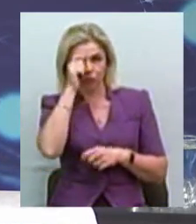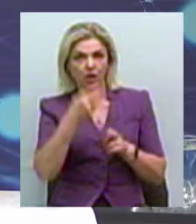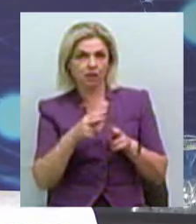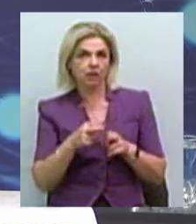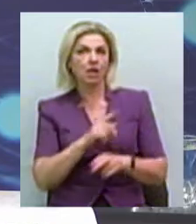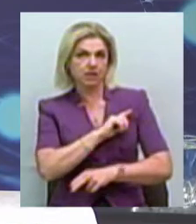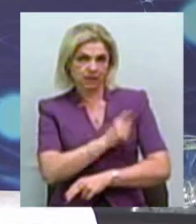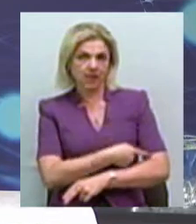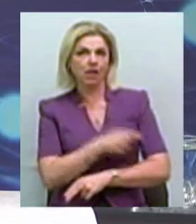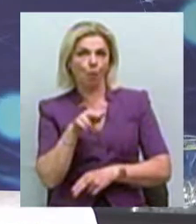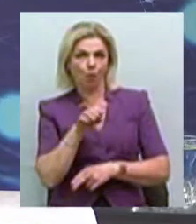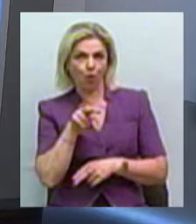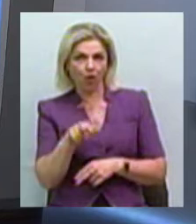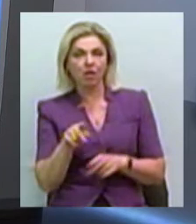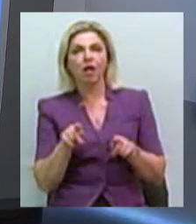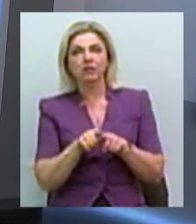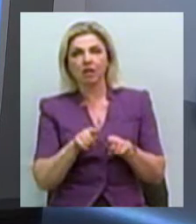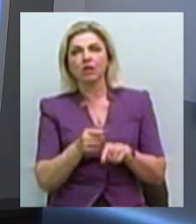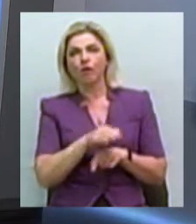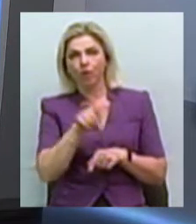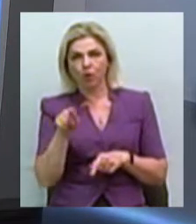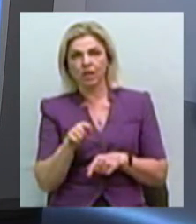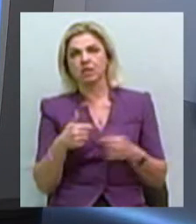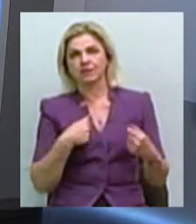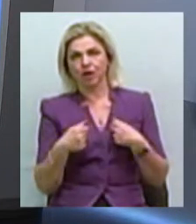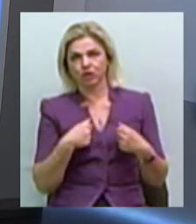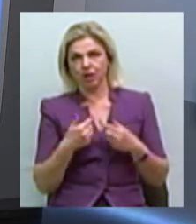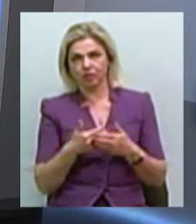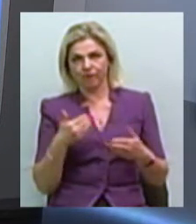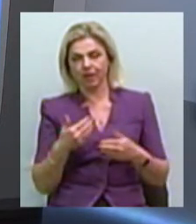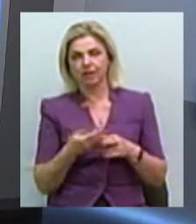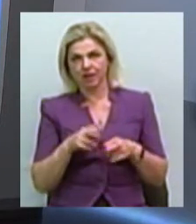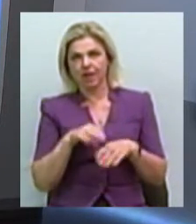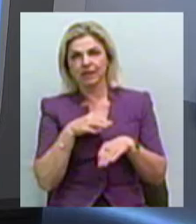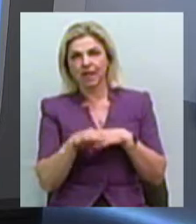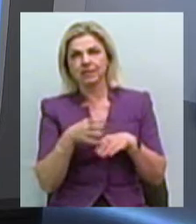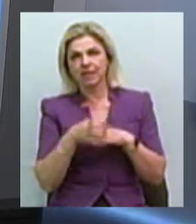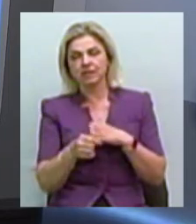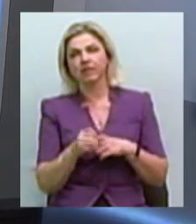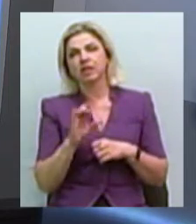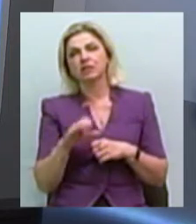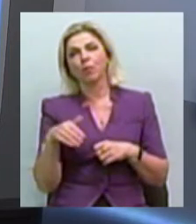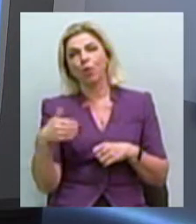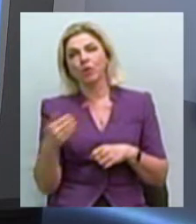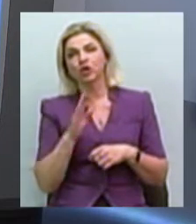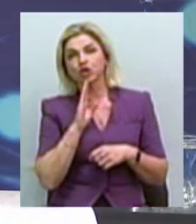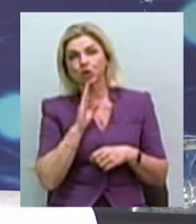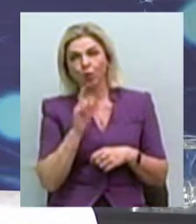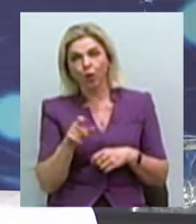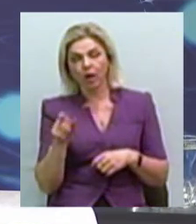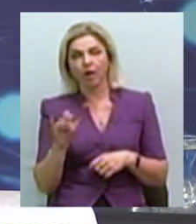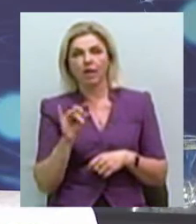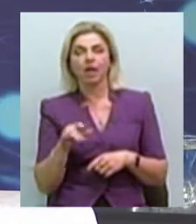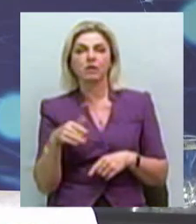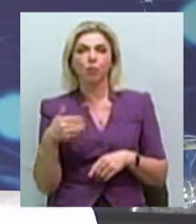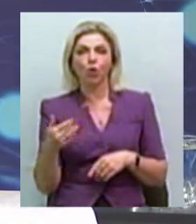пол, але, звичайно, вони так само страждають і від насильства, і з боку жінок, і з боку